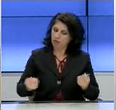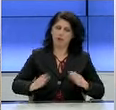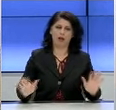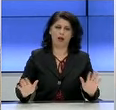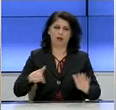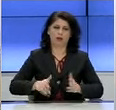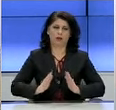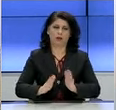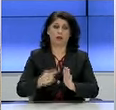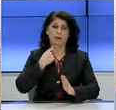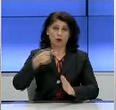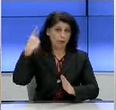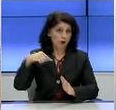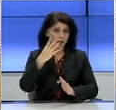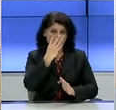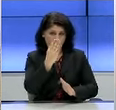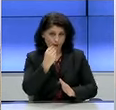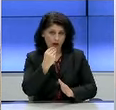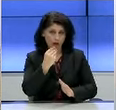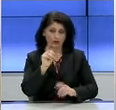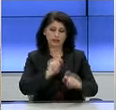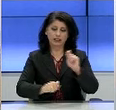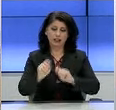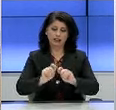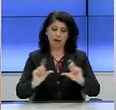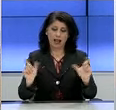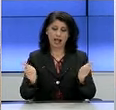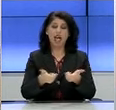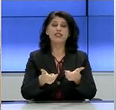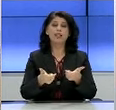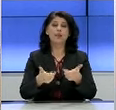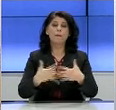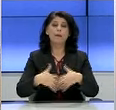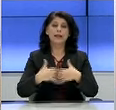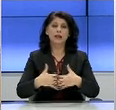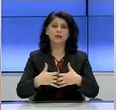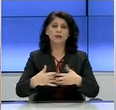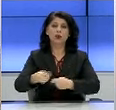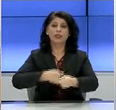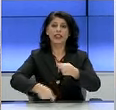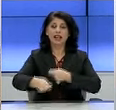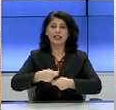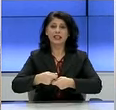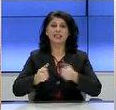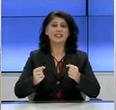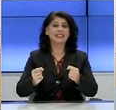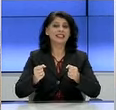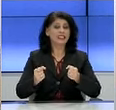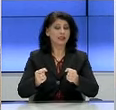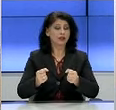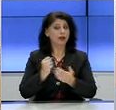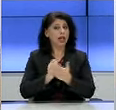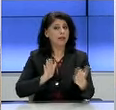Έχοντας ήδη προχωρήσει από τον προηγούμενο Φεβρουάριο στη σύσταση του Εθνικού Μηχανισμού Διαχείρισης Κρίσεων και Αντιμετώπισης Κίνδυνων, με τον νόμο